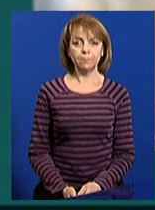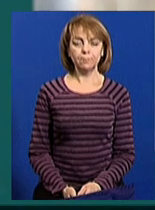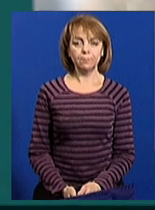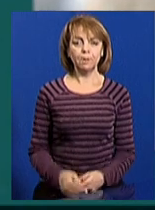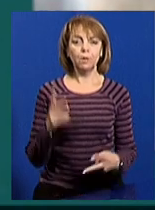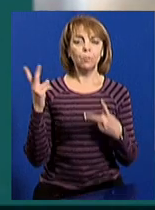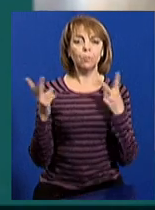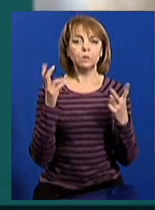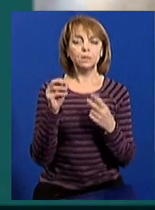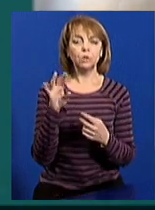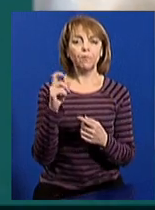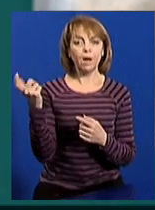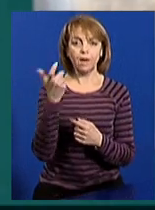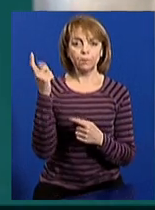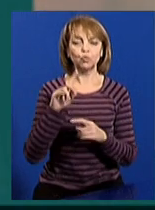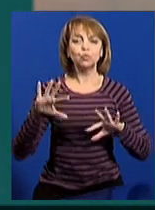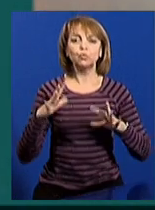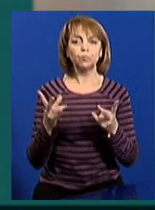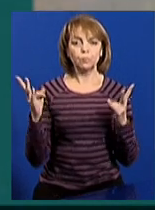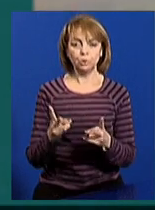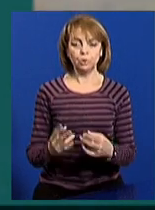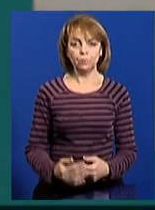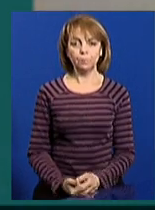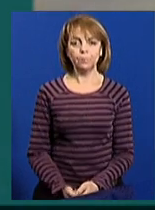Пожежа на СТО у Харкові. Що стало причиною?